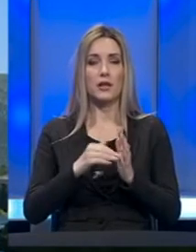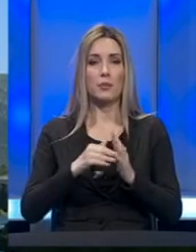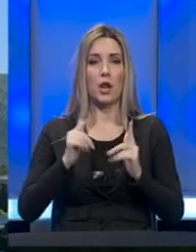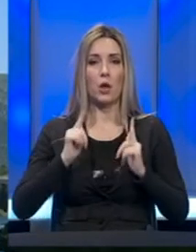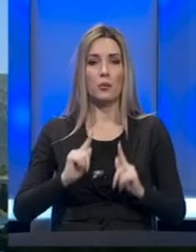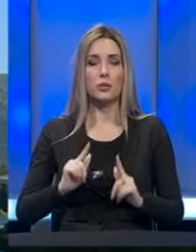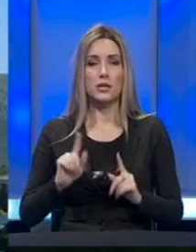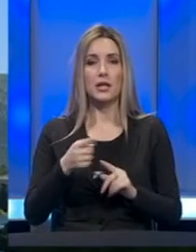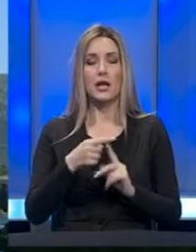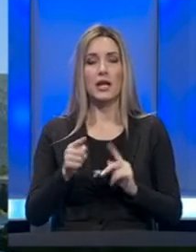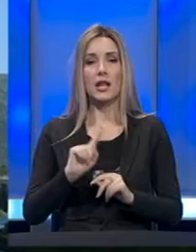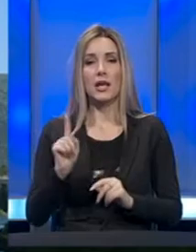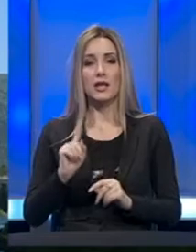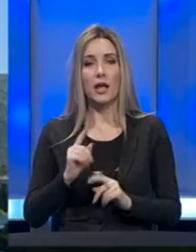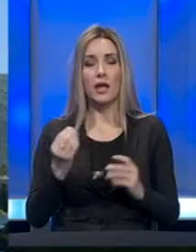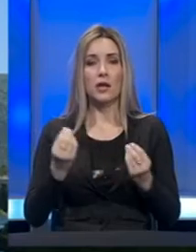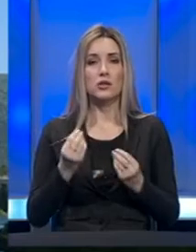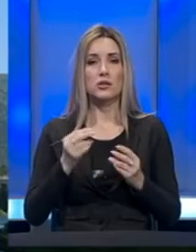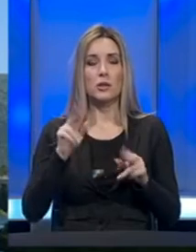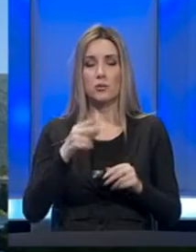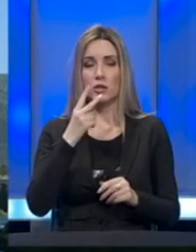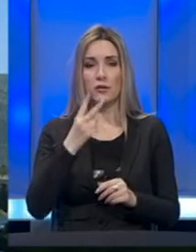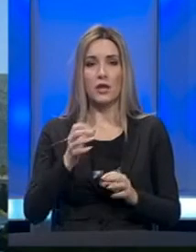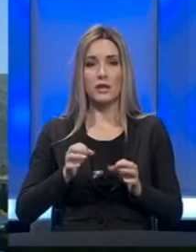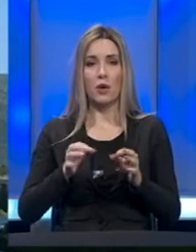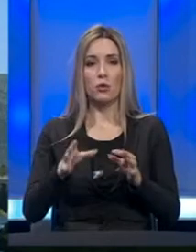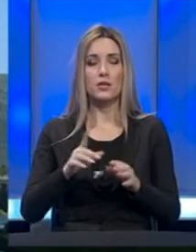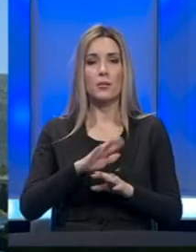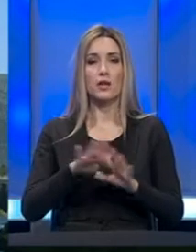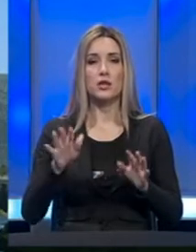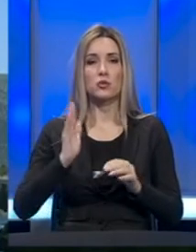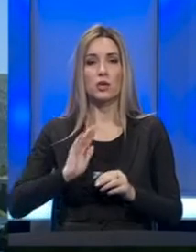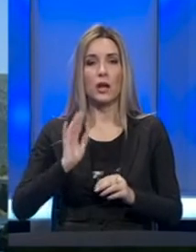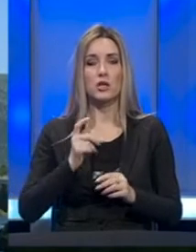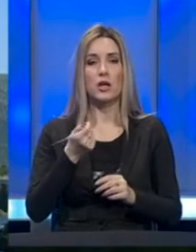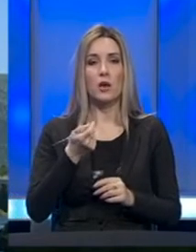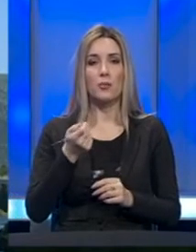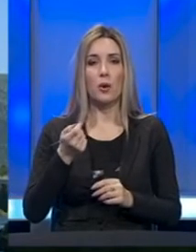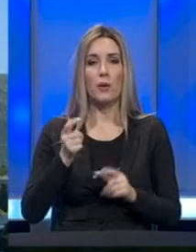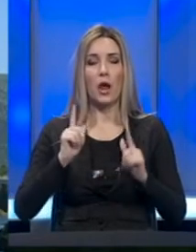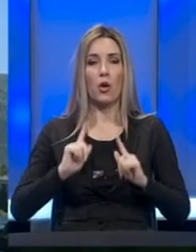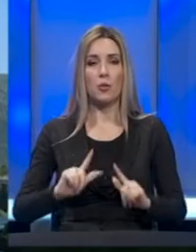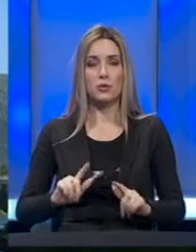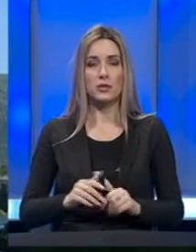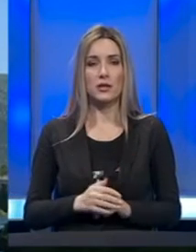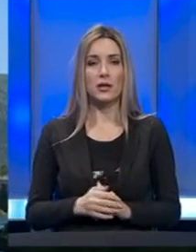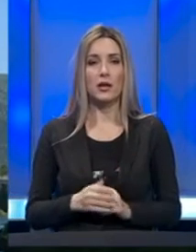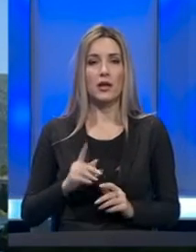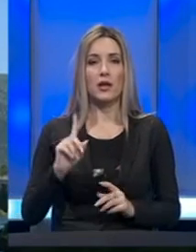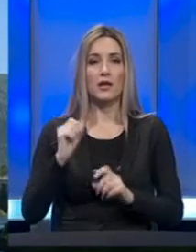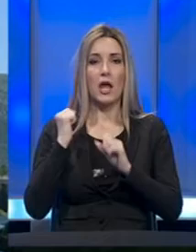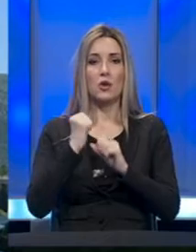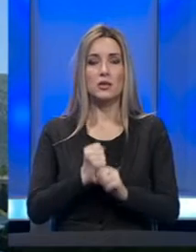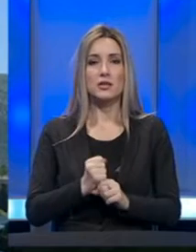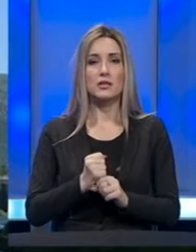ili ne ono što se može vidjeti na ulicama, da su se i građani pomalo opustili, ne nosi